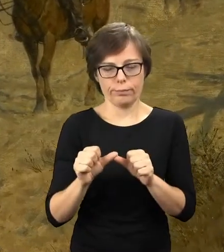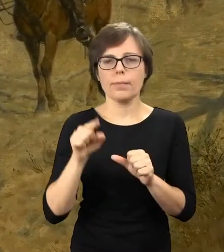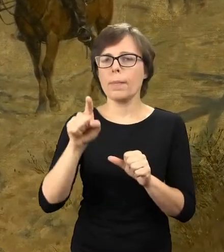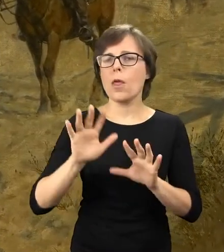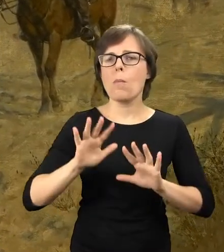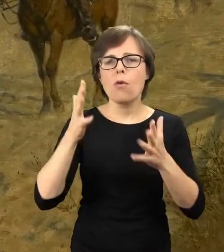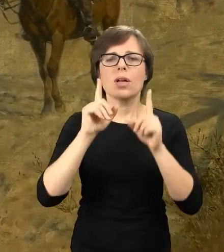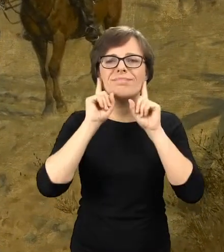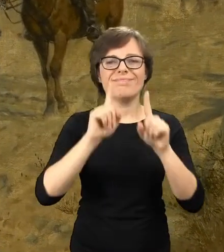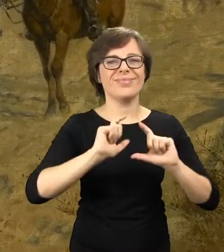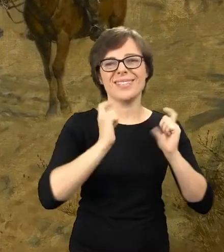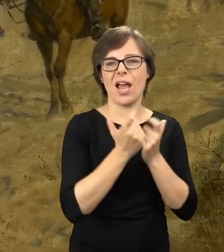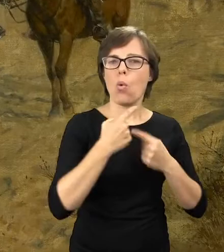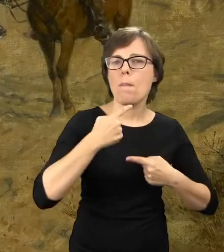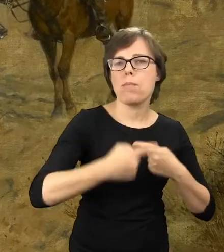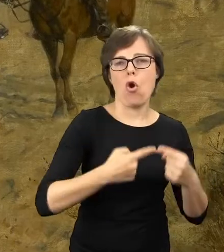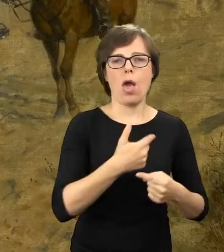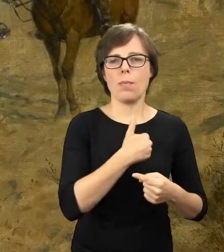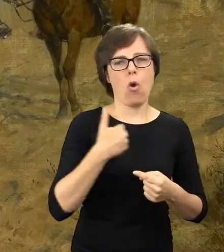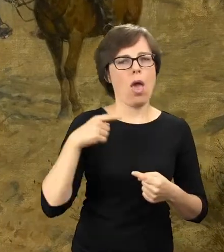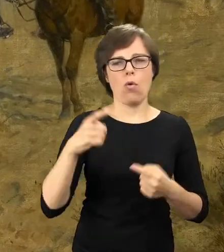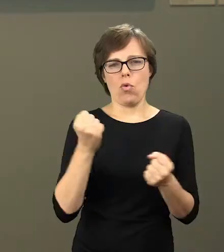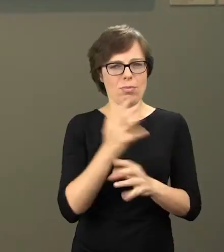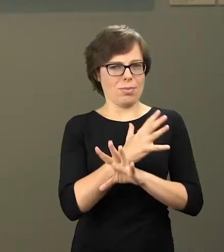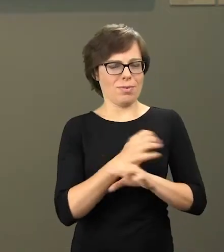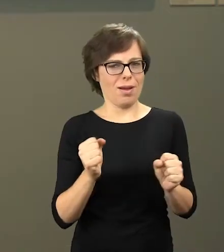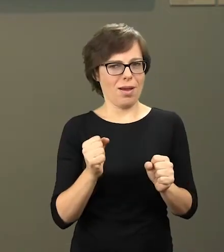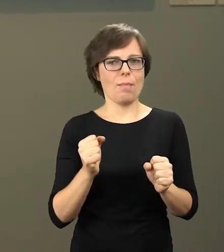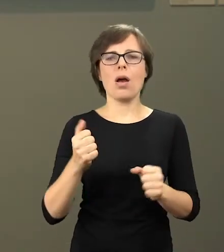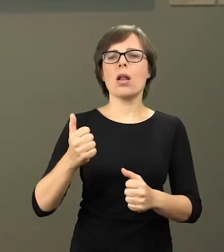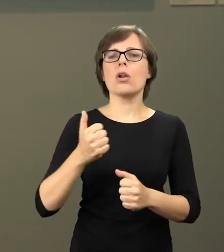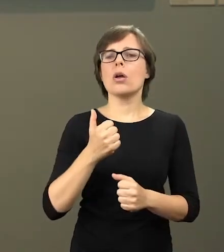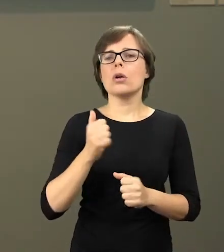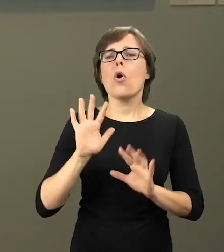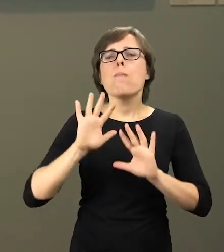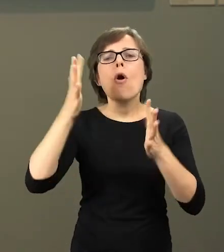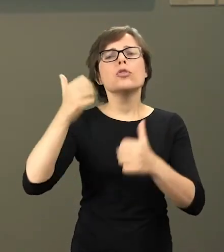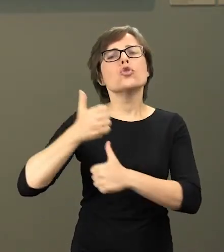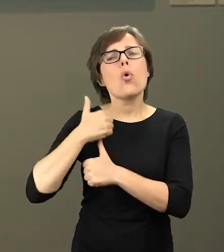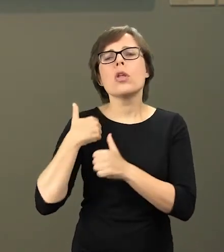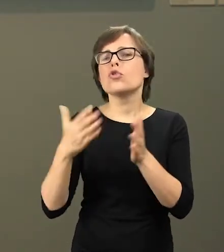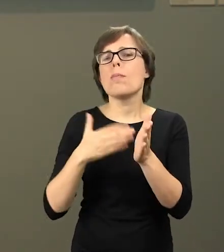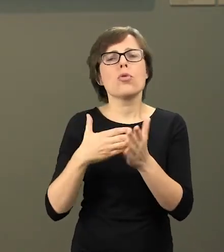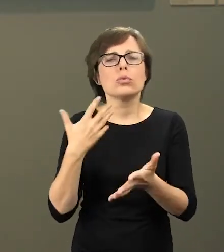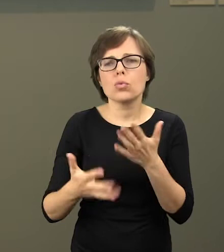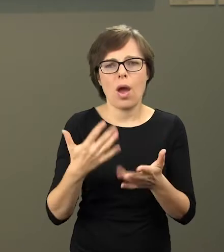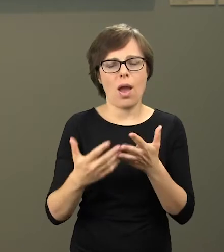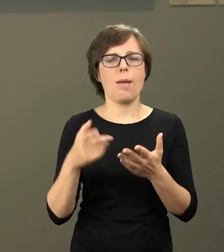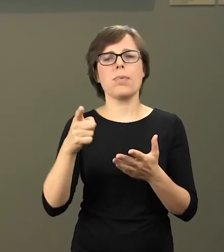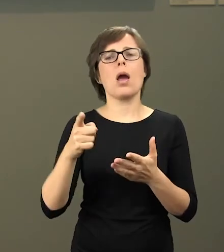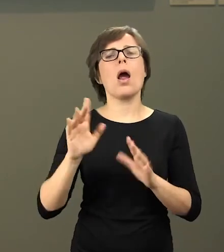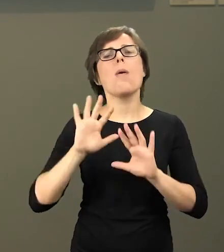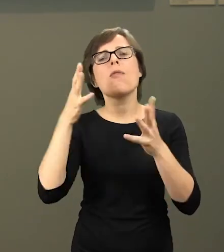Powstanie było dramatem całego pokolenia Polaków. W źle uzbrojonych oddziałach powstańczych walczyła przede wszystkim